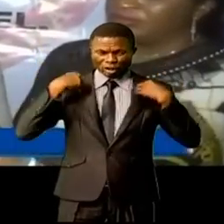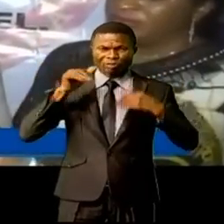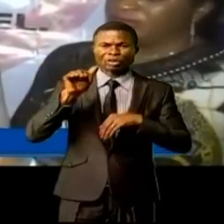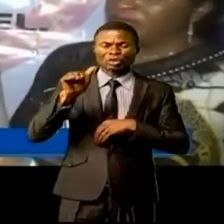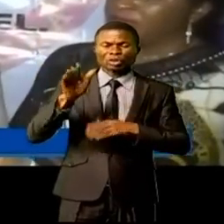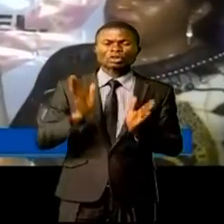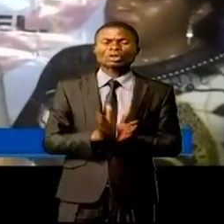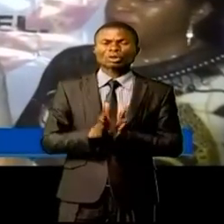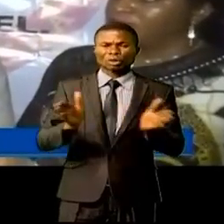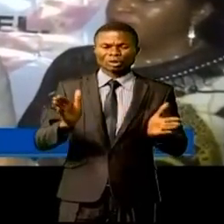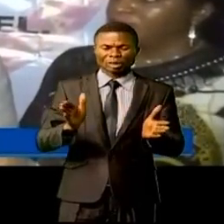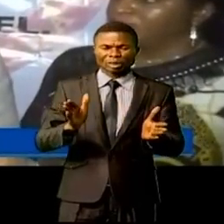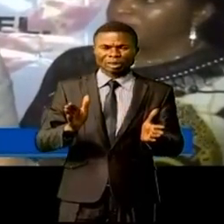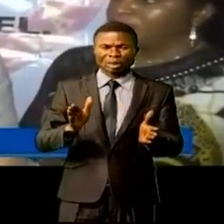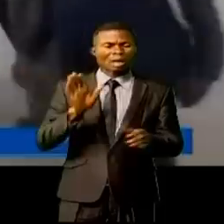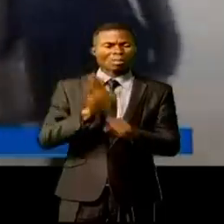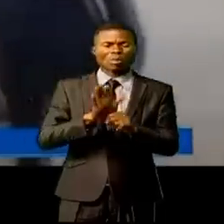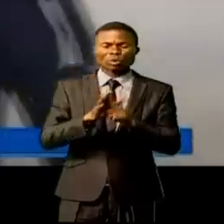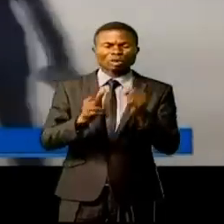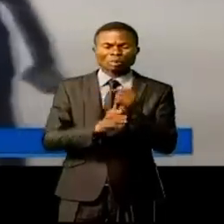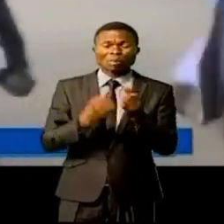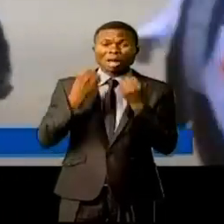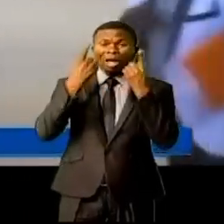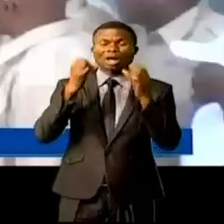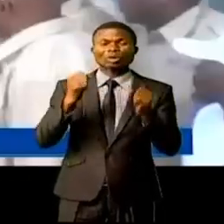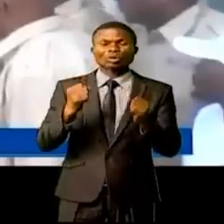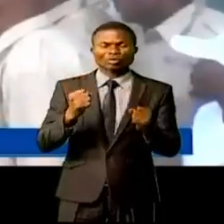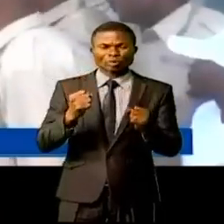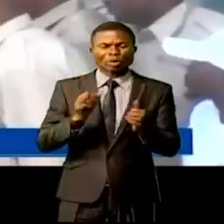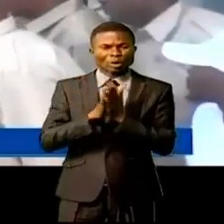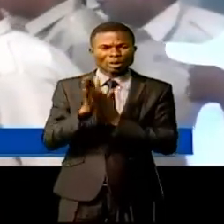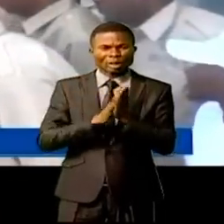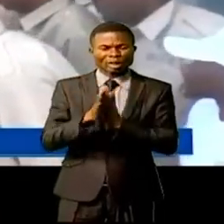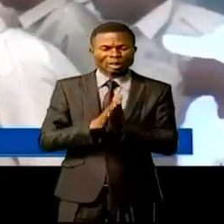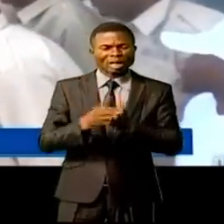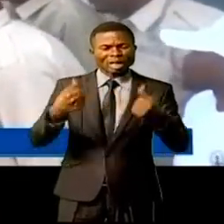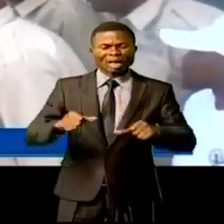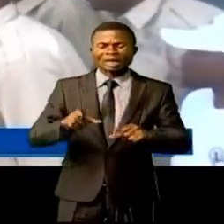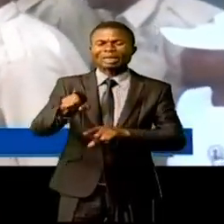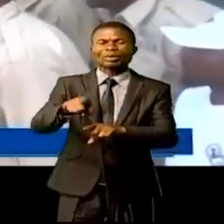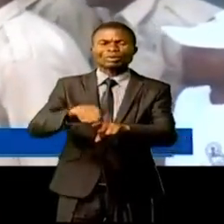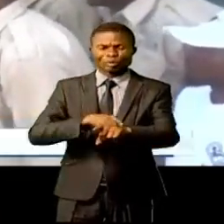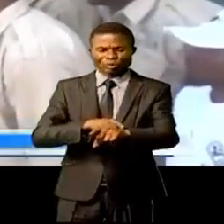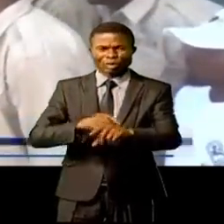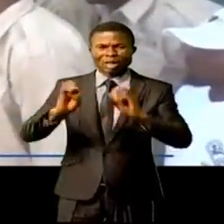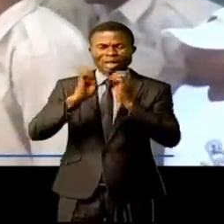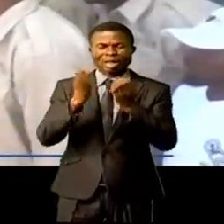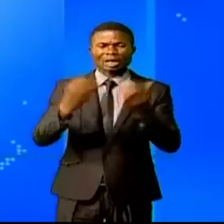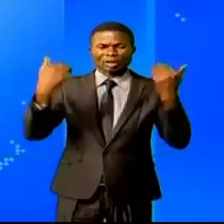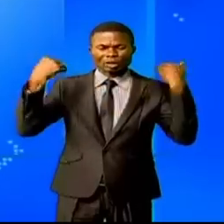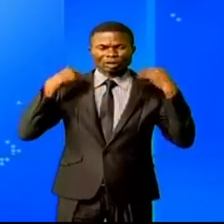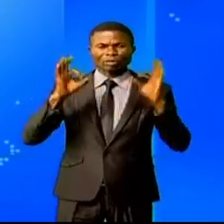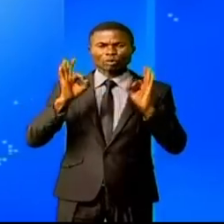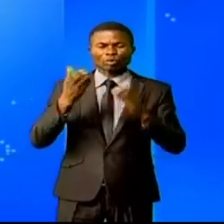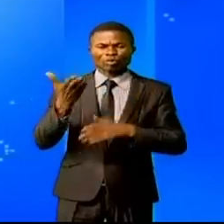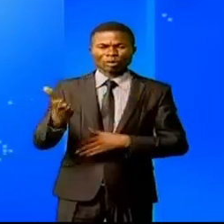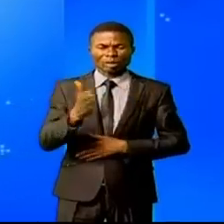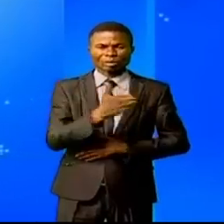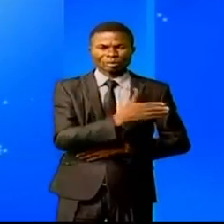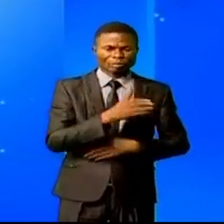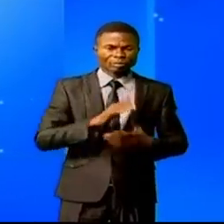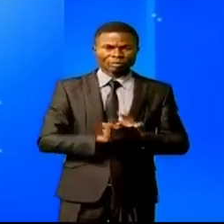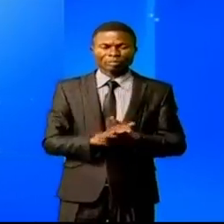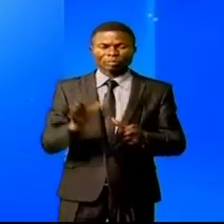dépassent l'entendement du personnel qui souhaite longue vie à la nouvelle équipe dirigeante. En